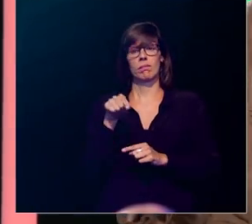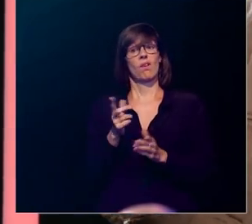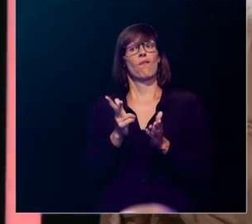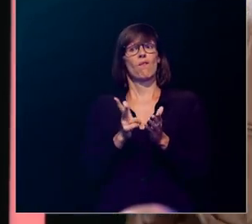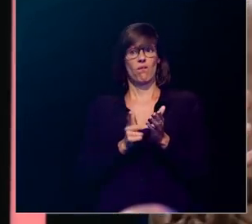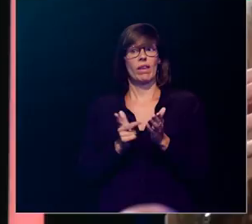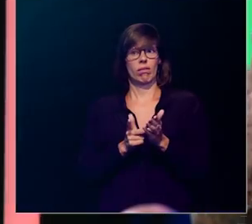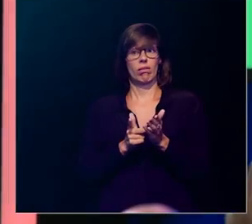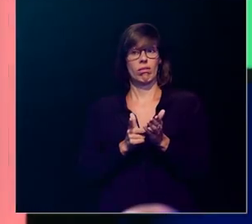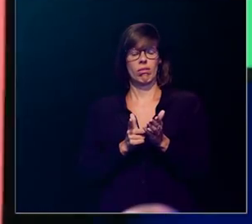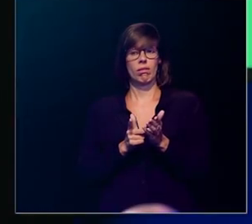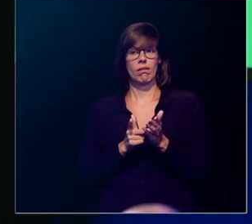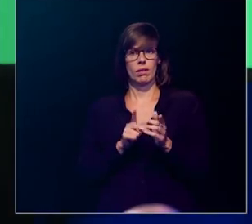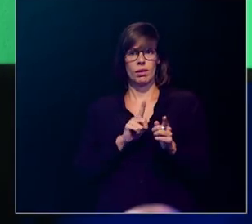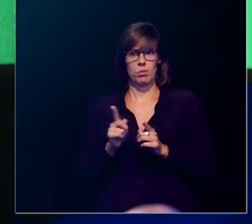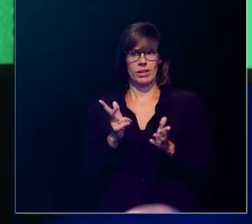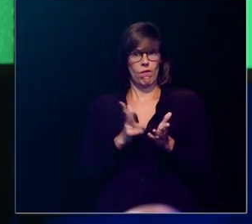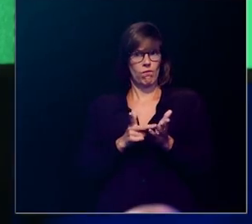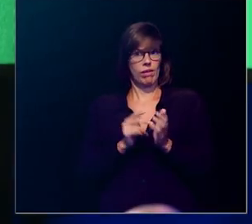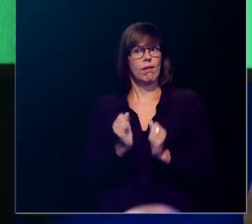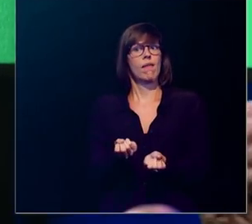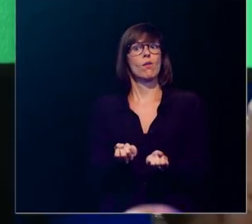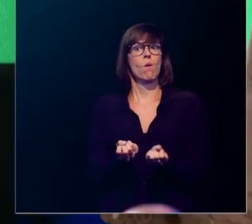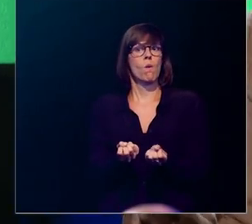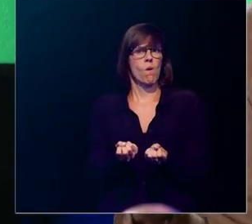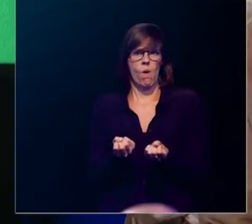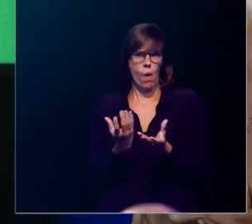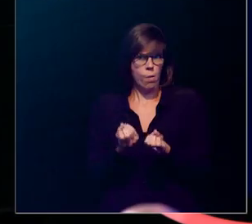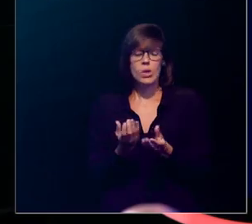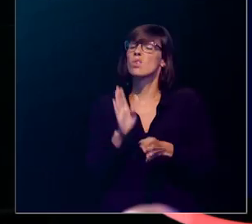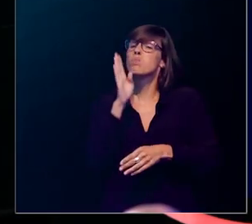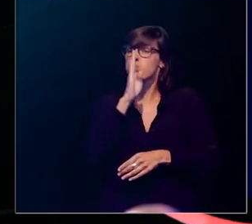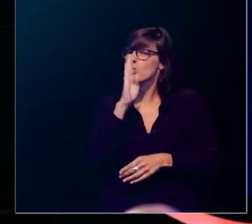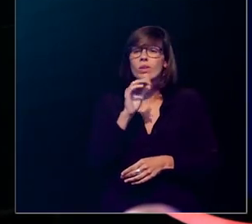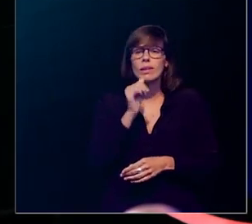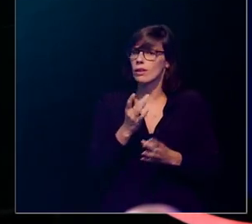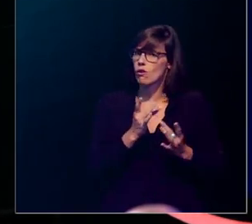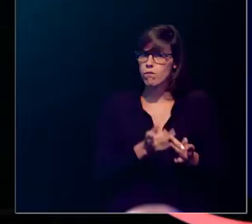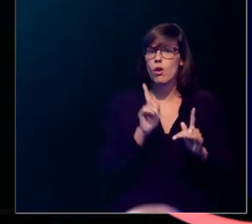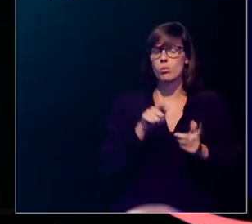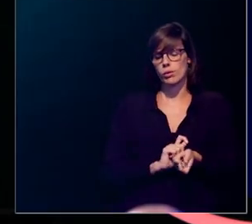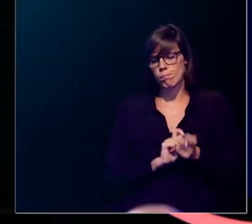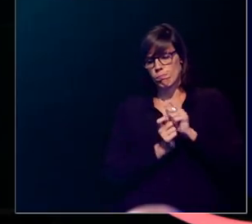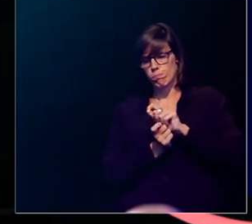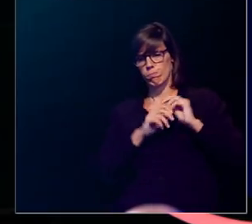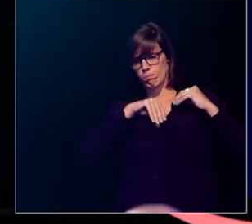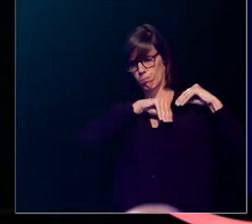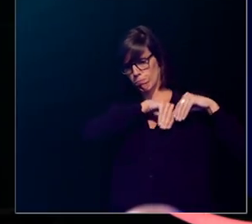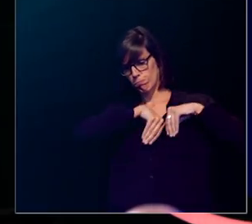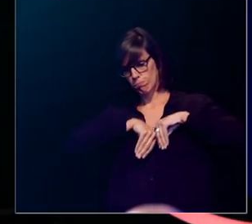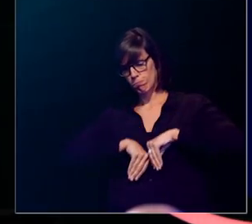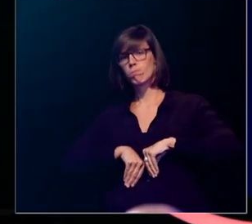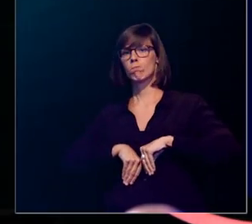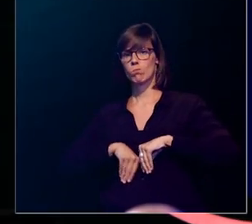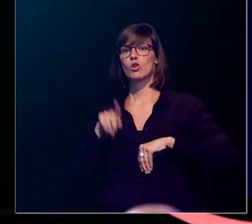En dus dat is vet oplosbaar. Dat lost niet goed op in ons bloed. Dat moet getransporteerd worden in ons bloed aan